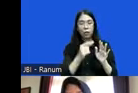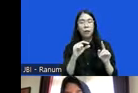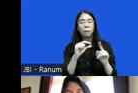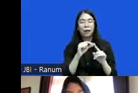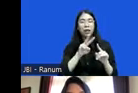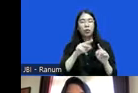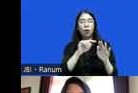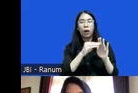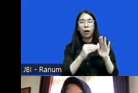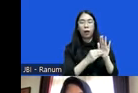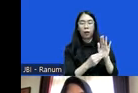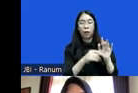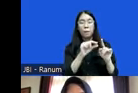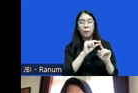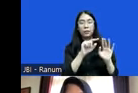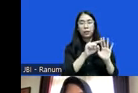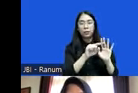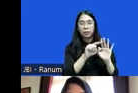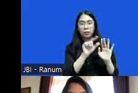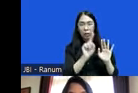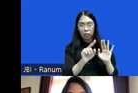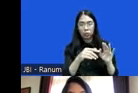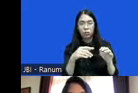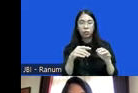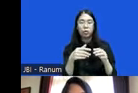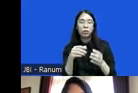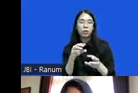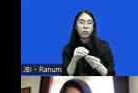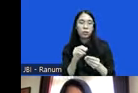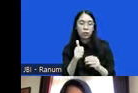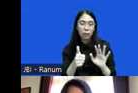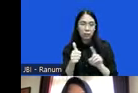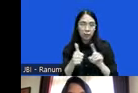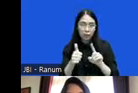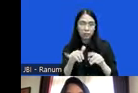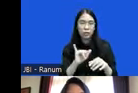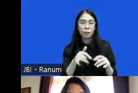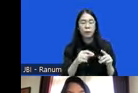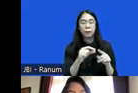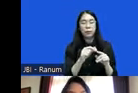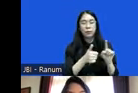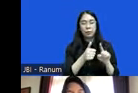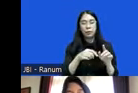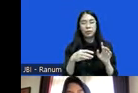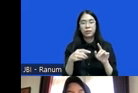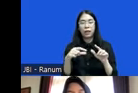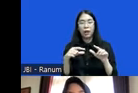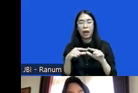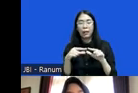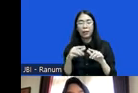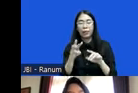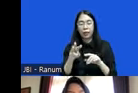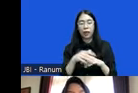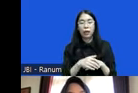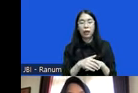saja pasal 1 angka 16 dan juga pasal 16 ayat 3 kalau di pasal 1 itu berkaitan dengan definisi